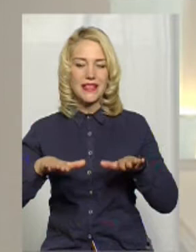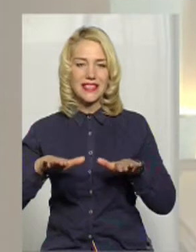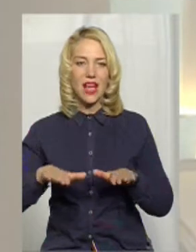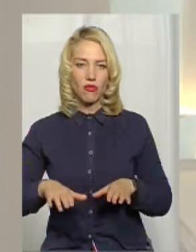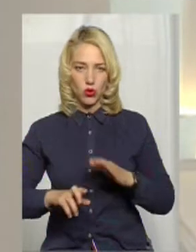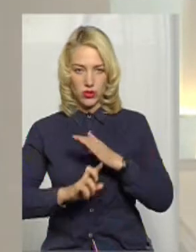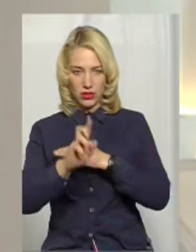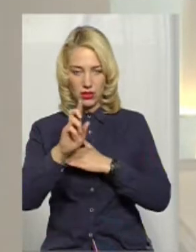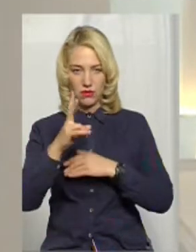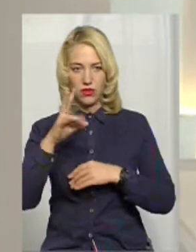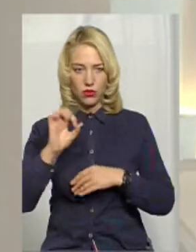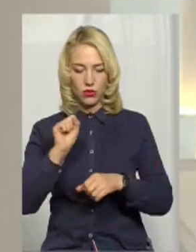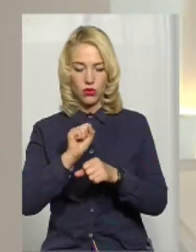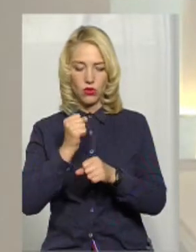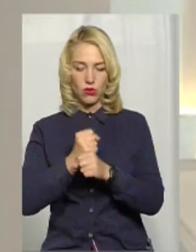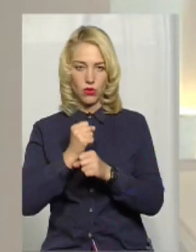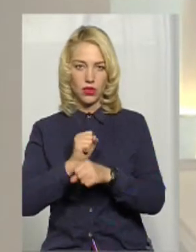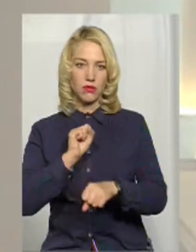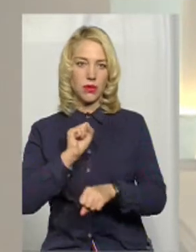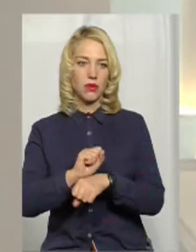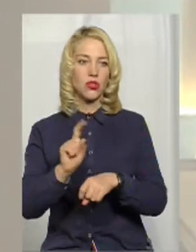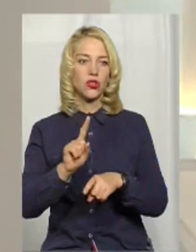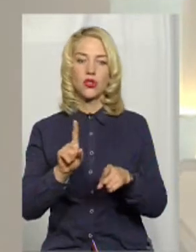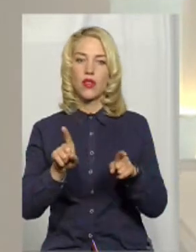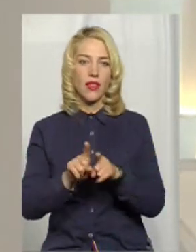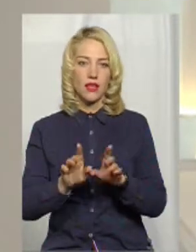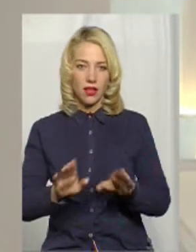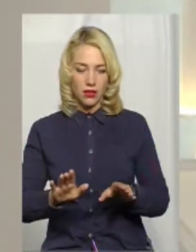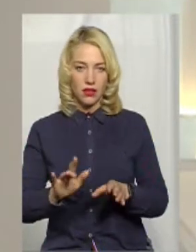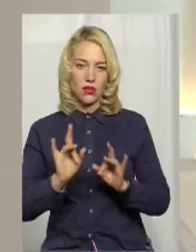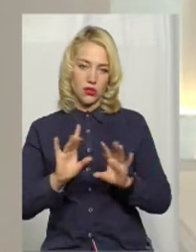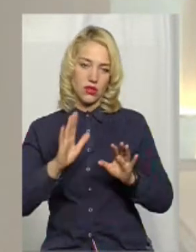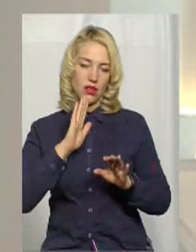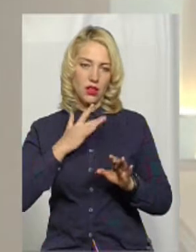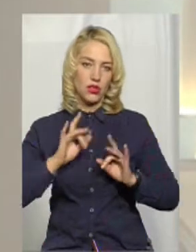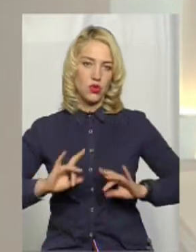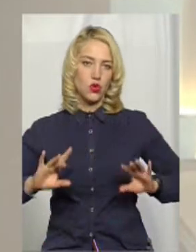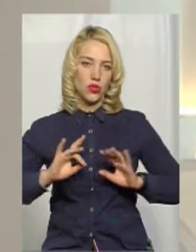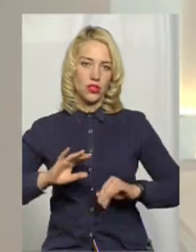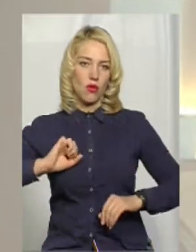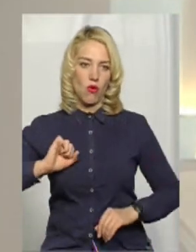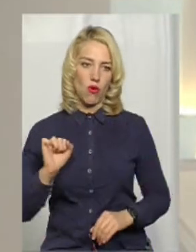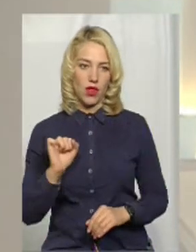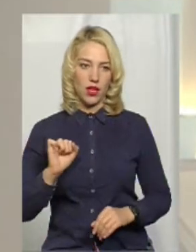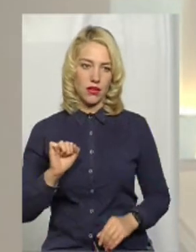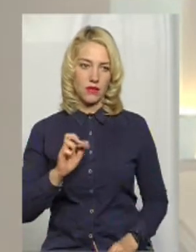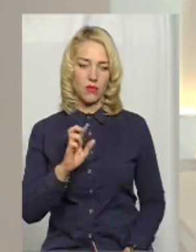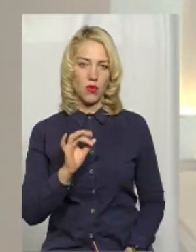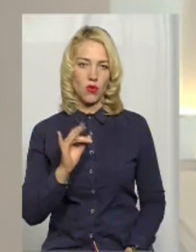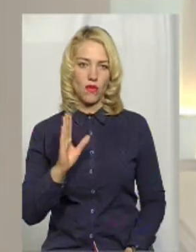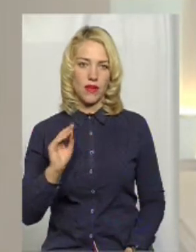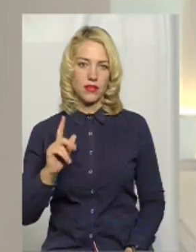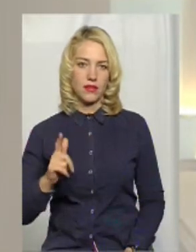але роботи припинені. Що пішло не так у сюжеті нашої колеги Лесі